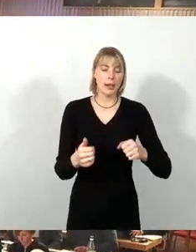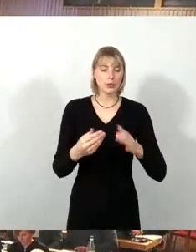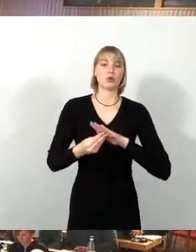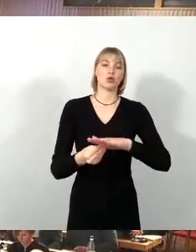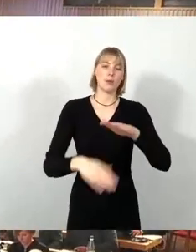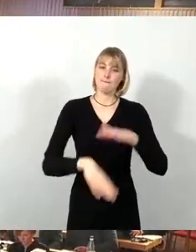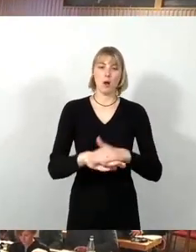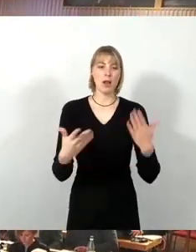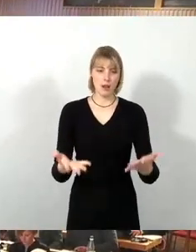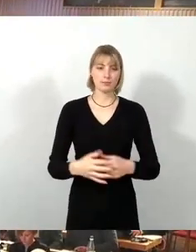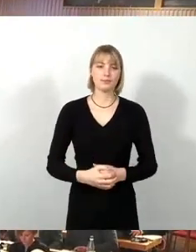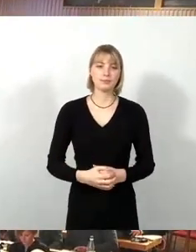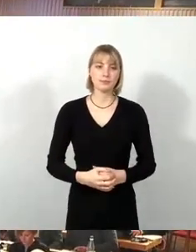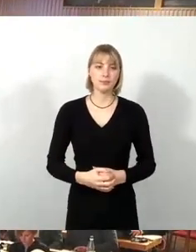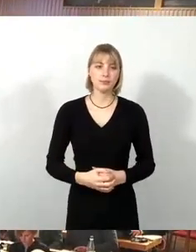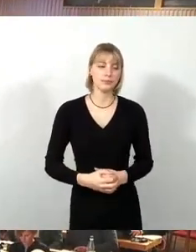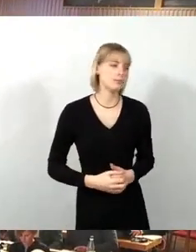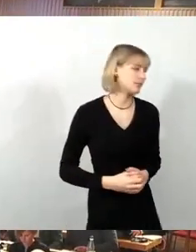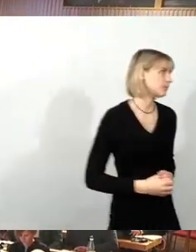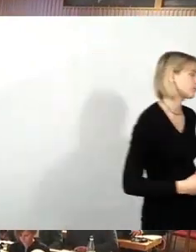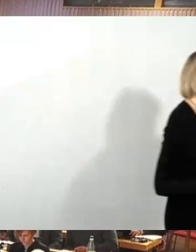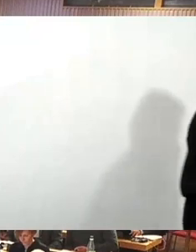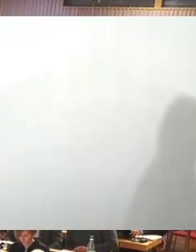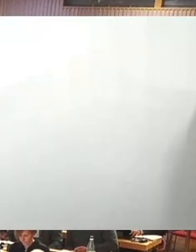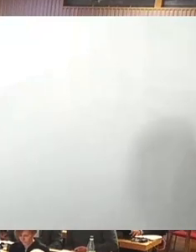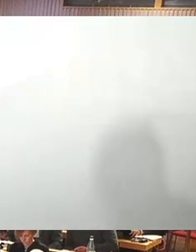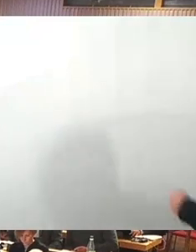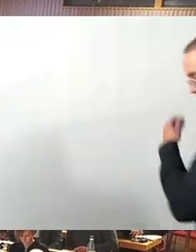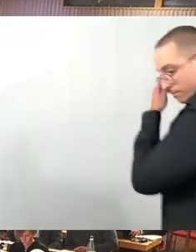Als Nächste in der Fraktionsrunde SPD-Fraktion, Frau Mühlbach.